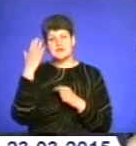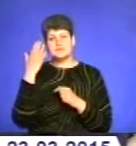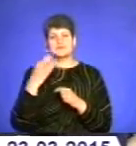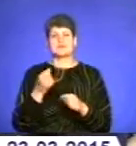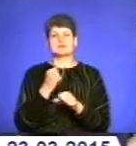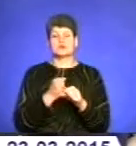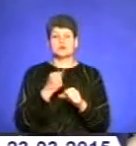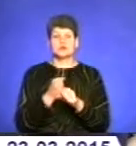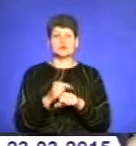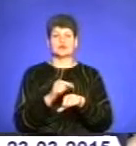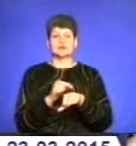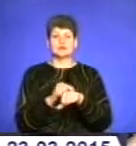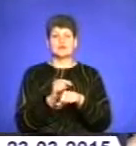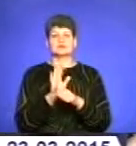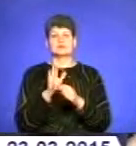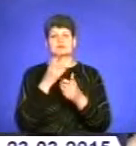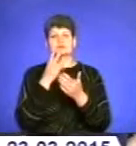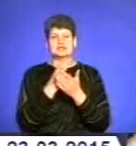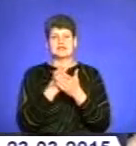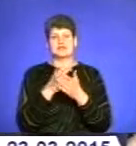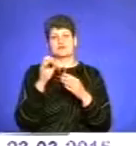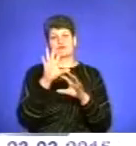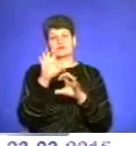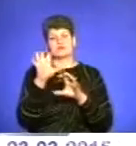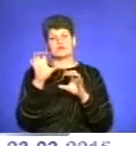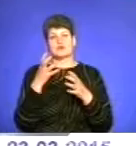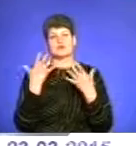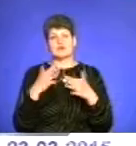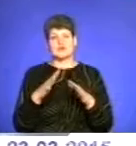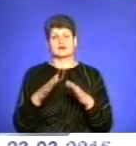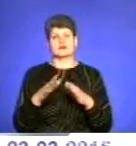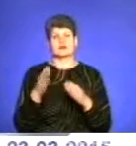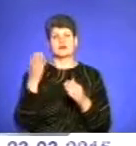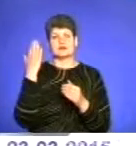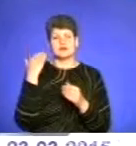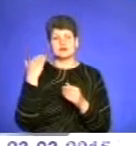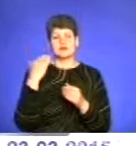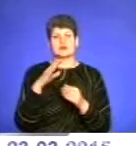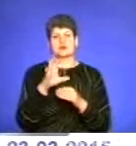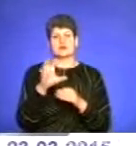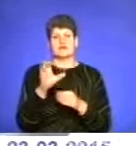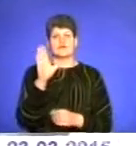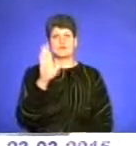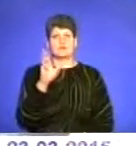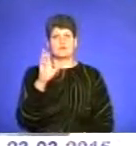виготовленні годинника орієнтуватимуться на його світлини вже покійної краєзнавиці Любомири Бойцун. Вони є фахівцями.